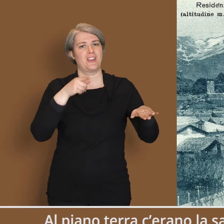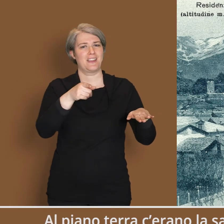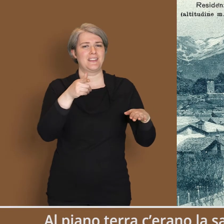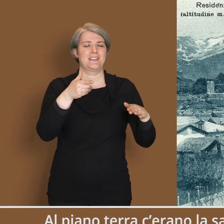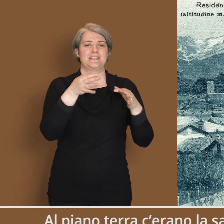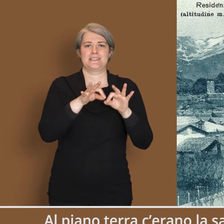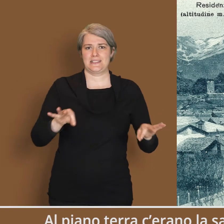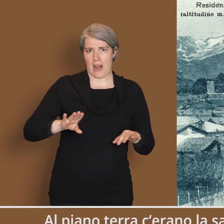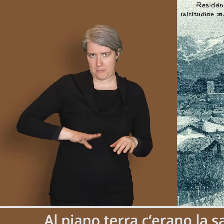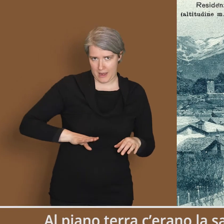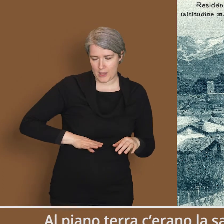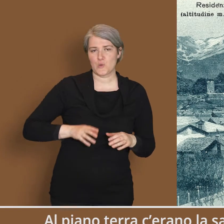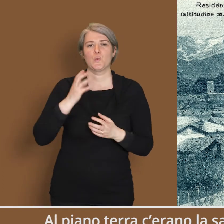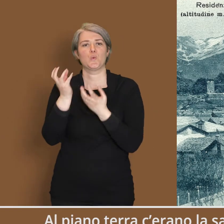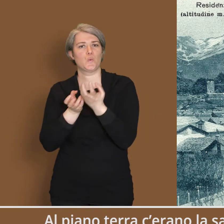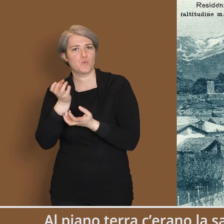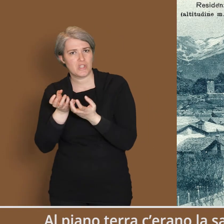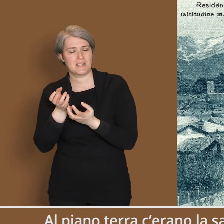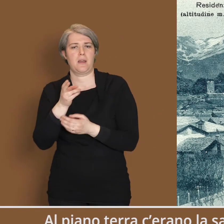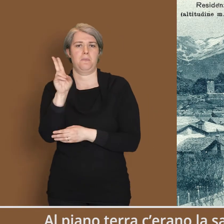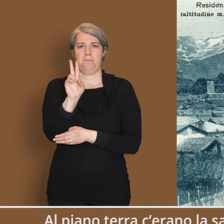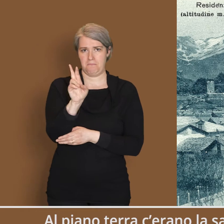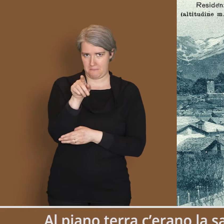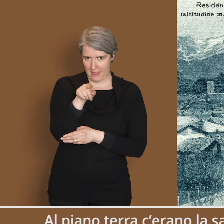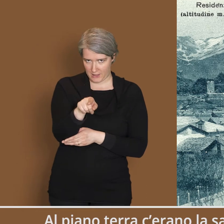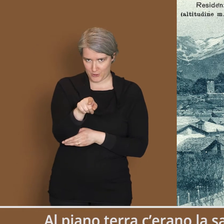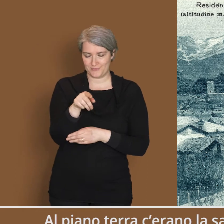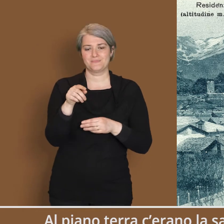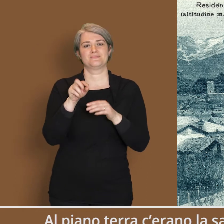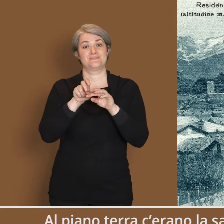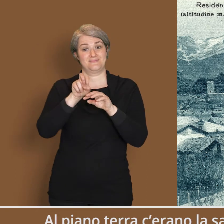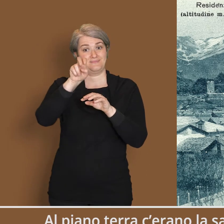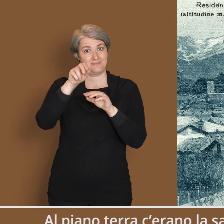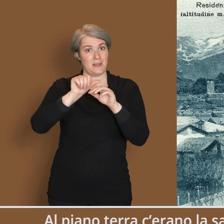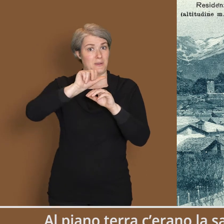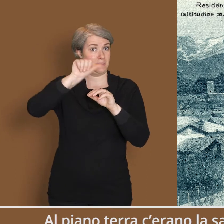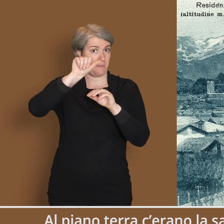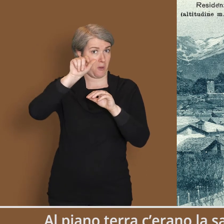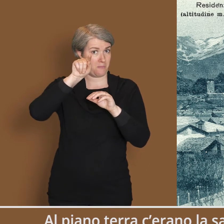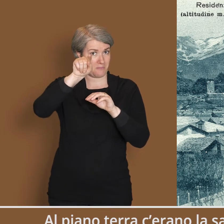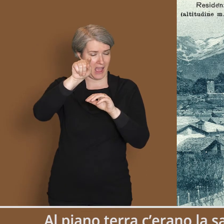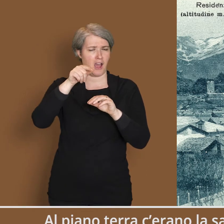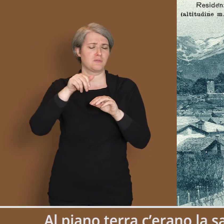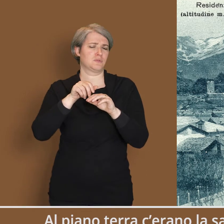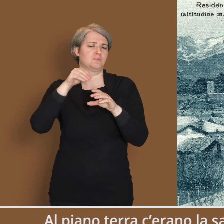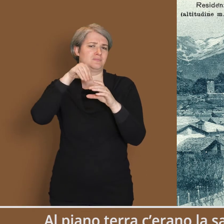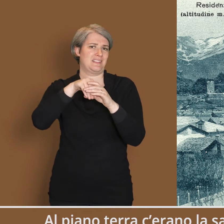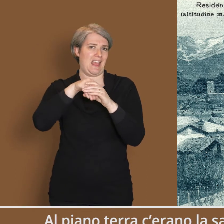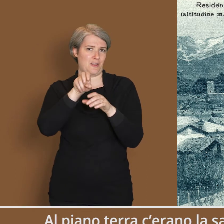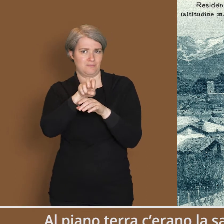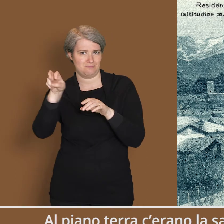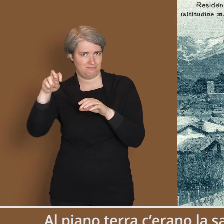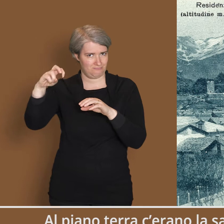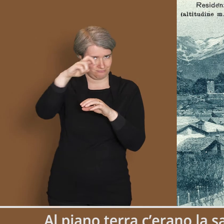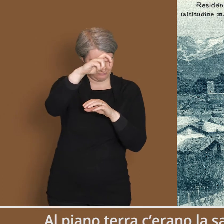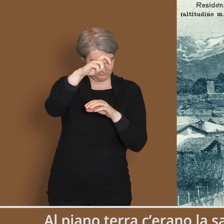piano terra c'erano la sala da pranzo, la cucina e i servizi. Si saliva al piano superiore tramite una scala interna a